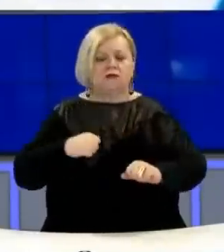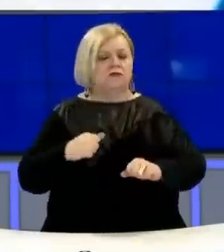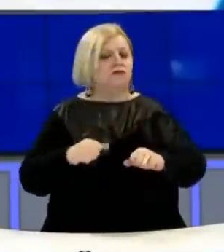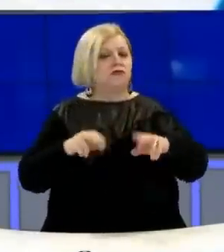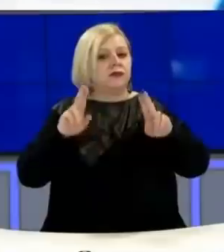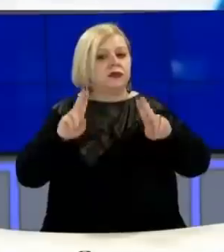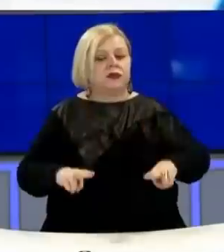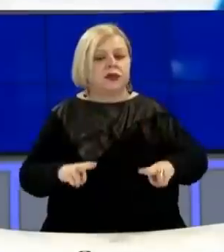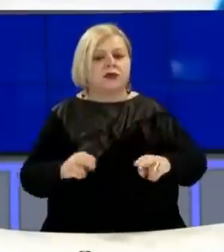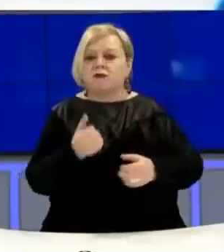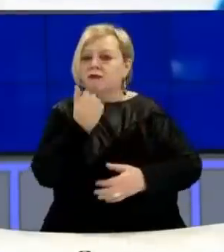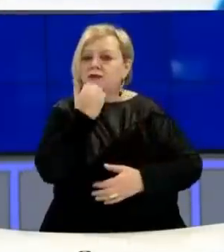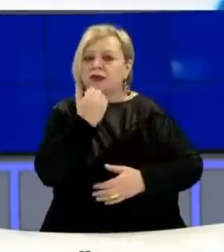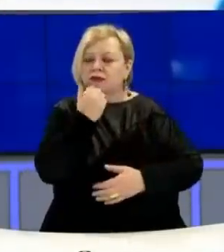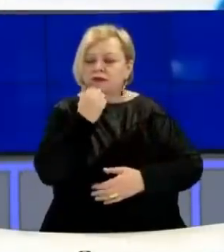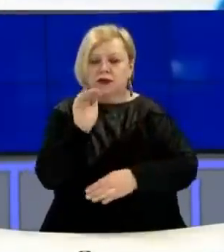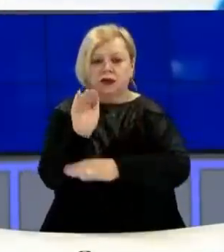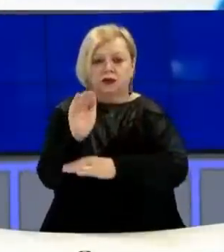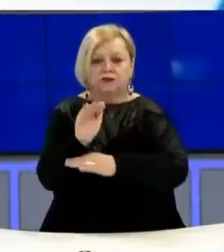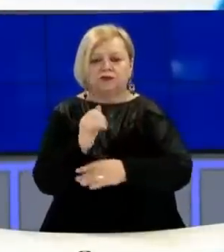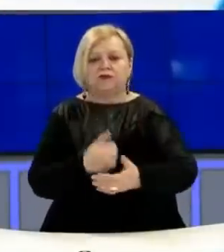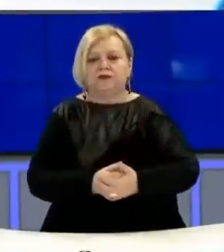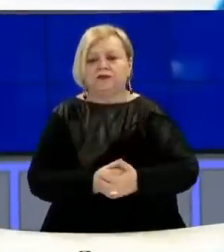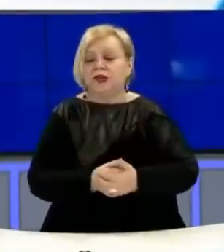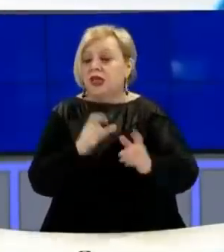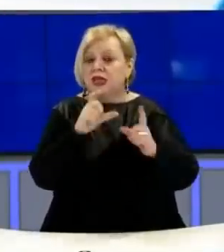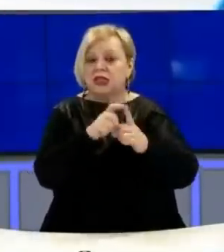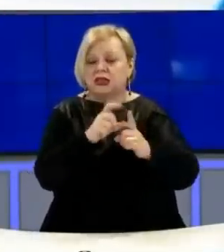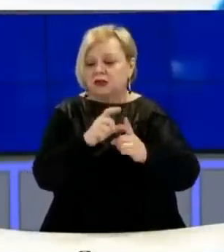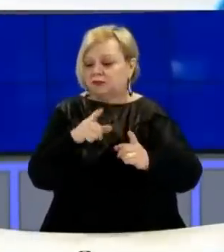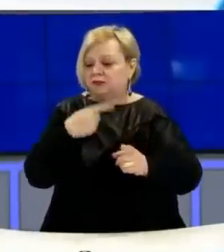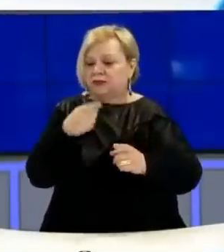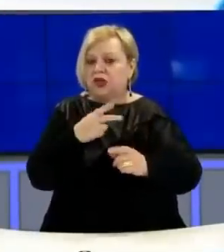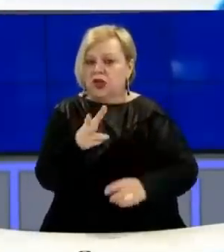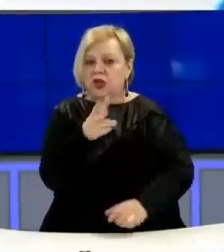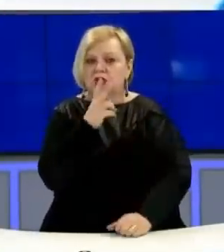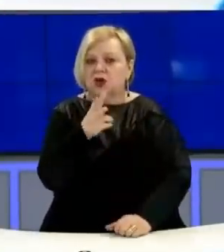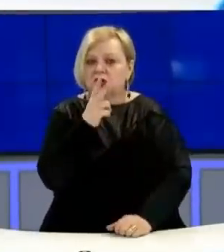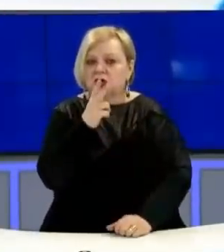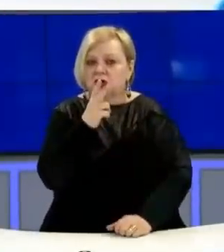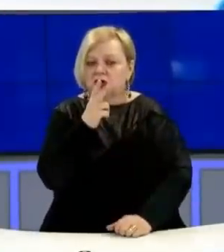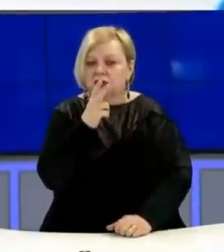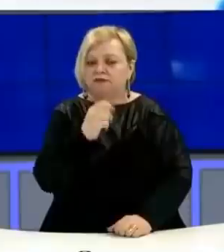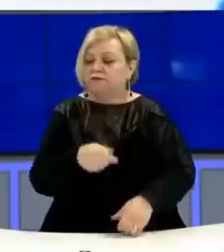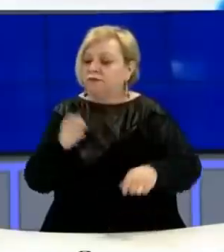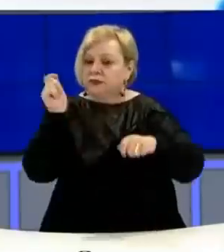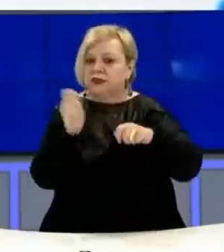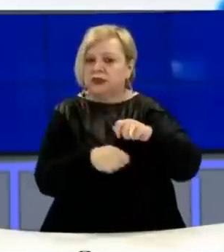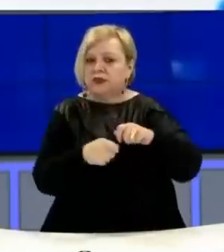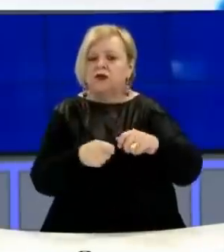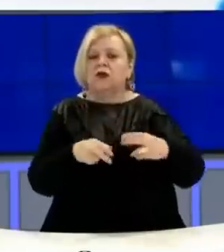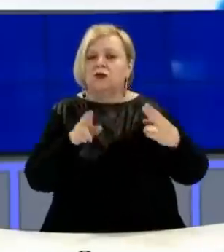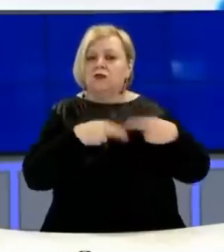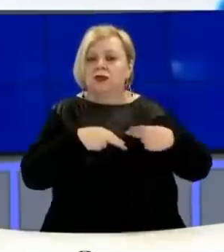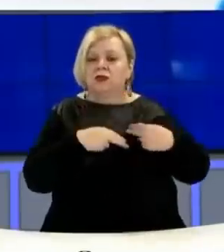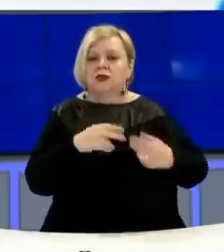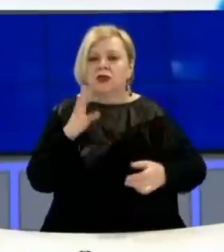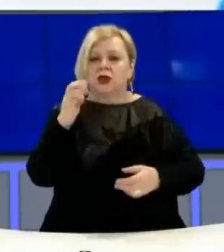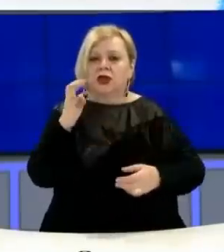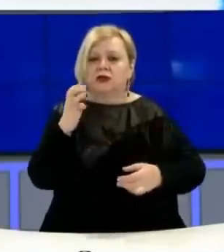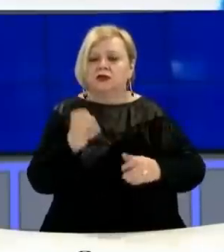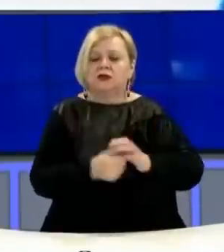barazi dhe pavarësi ka shkruar a i. Deda i ka shkruar se do të kërkoj dënim për përgjëtsit e 400